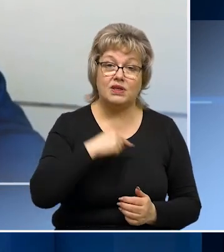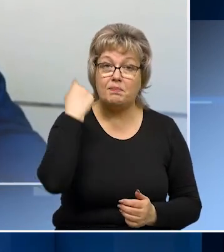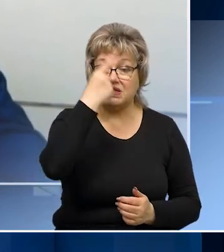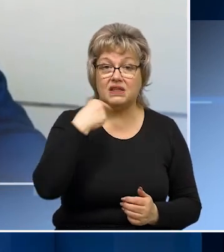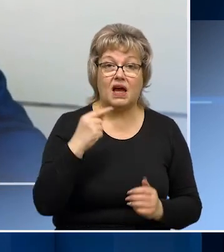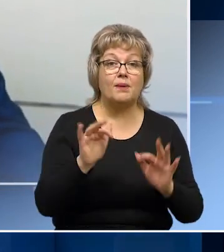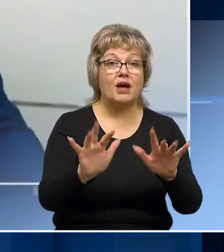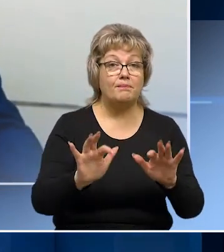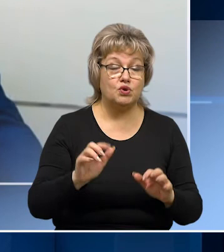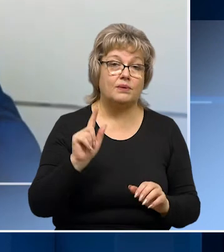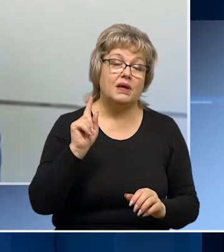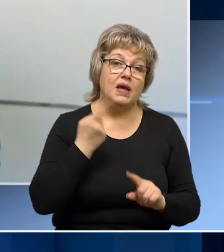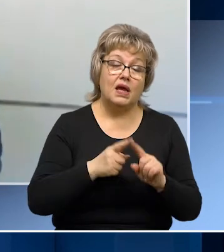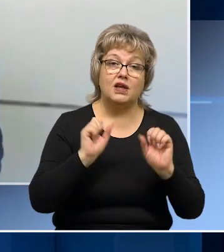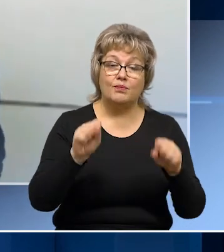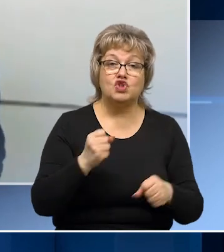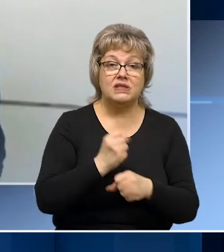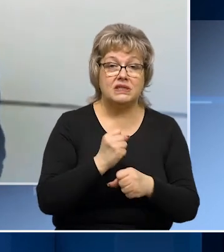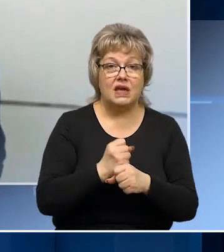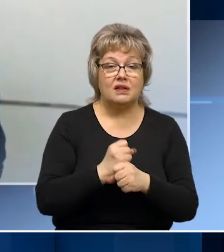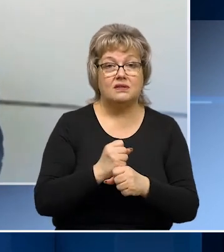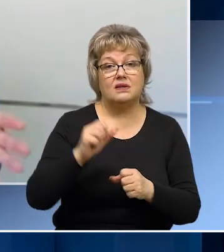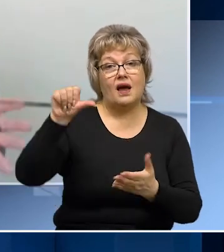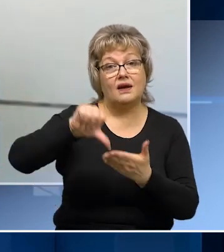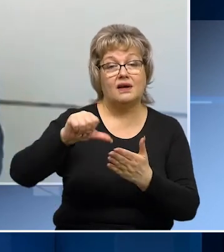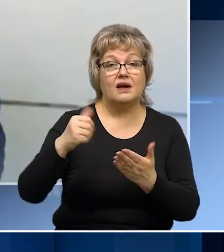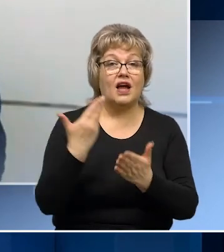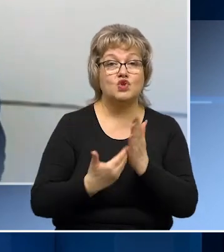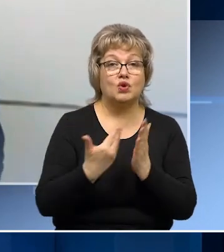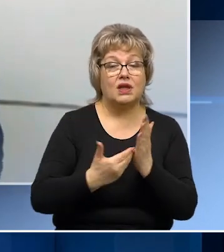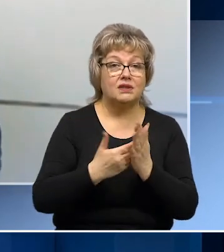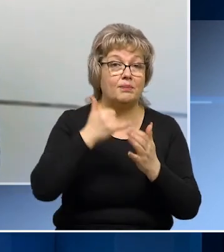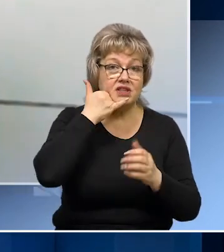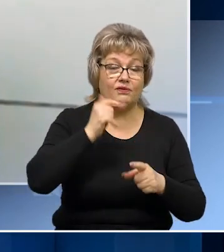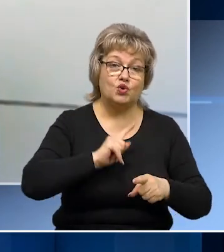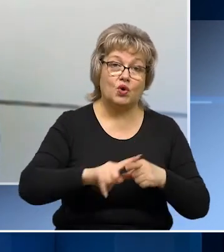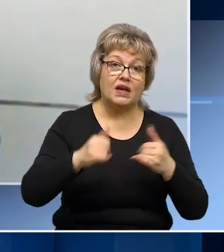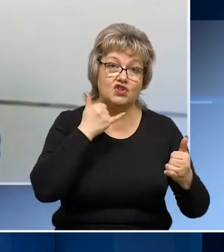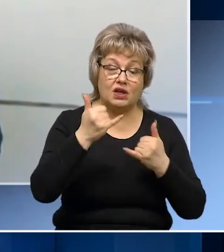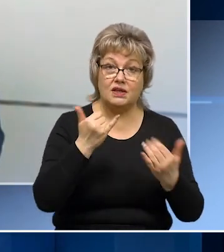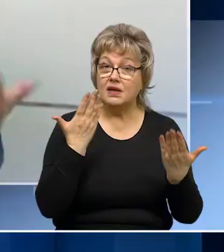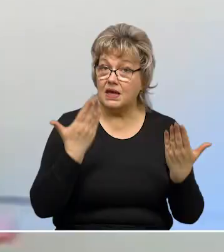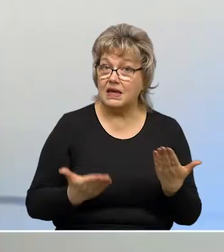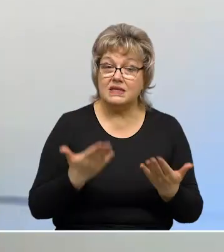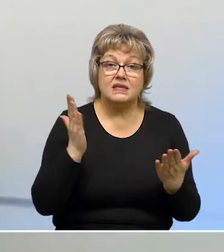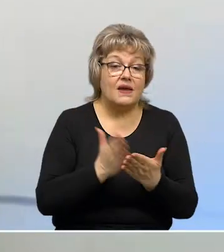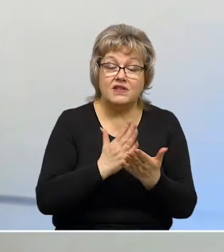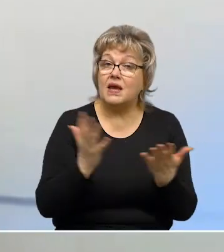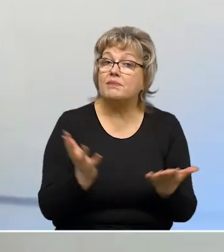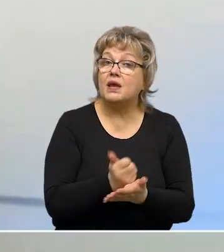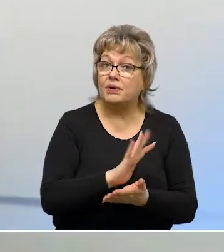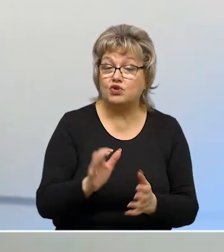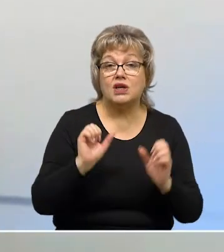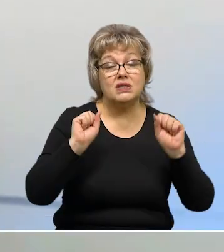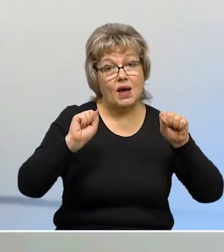персональным компьютером, то это можно сделать с помощью ассистента или консультанта по телефону горячей линии. Если уж прям совсем